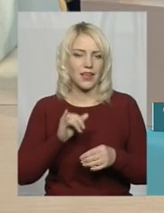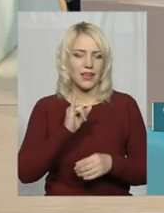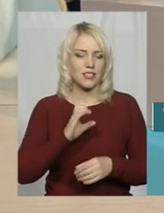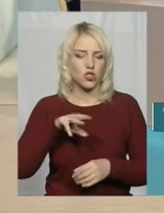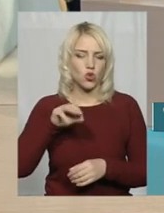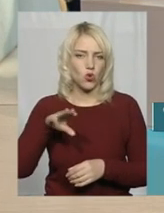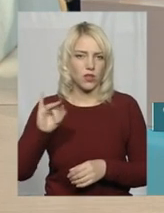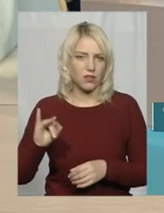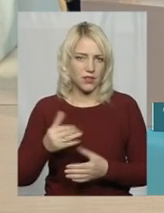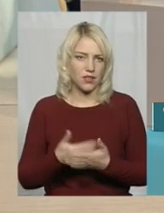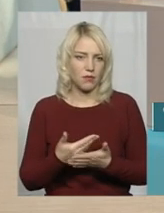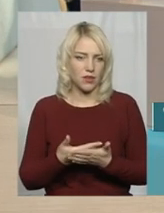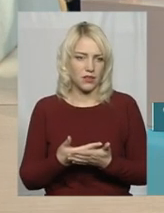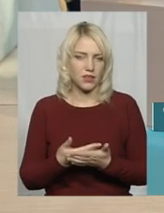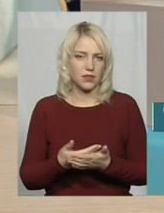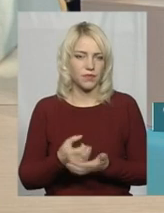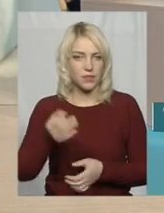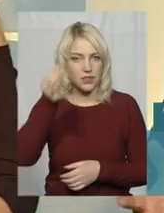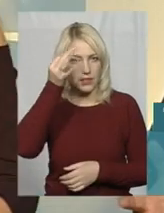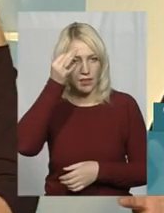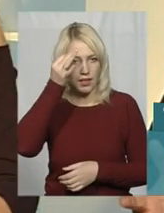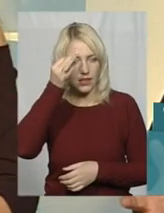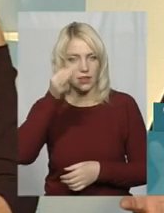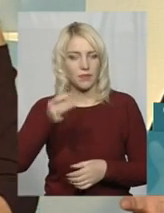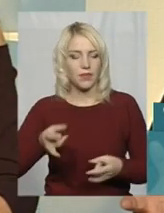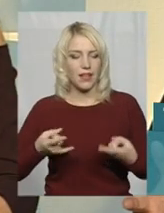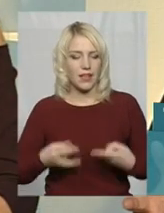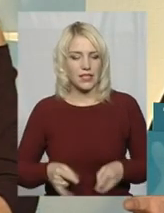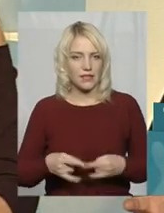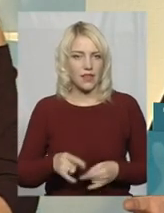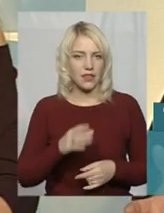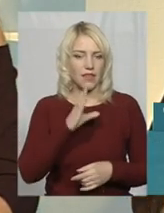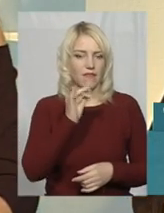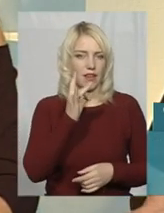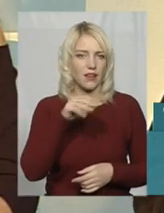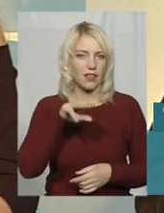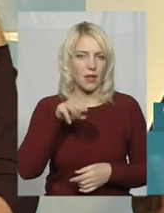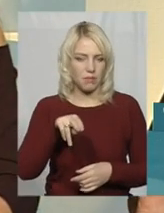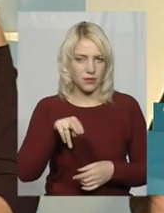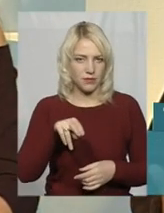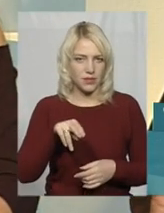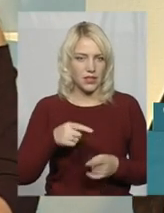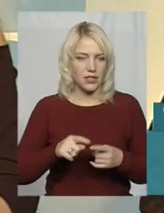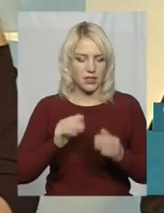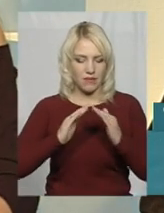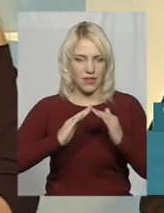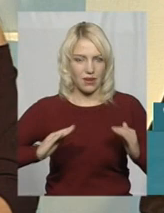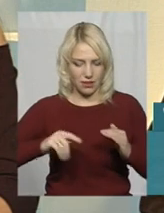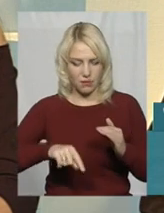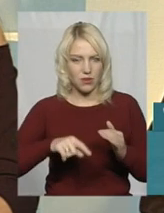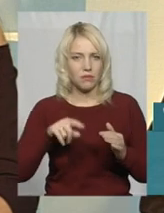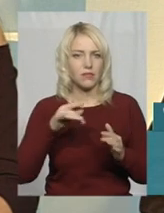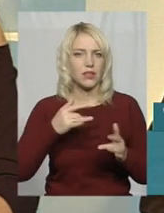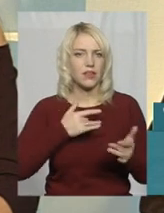наприклад, згадайте, різдвяний вертеп. Одним з персонажів хто там є?